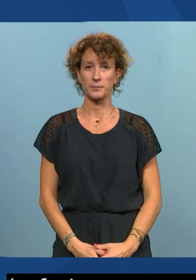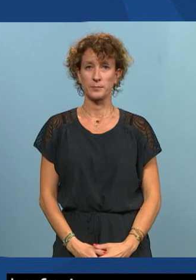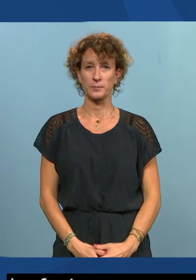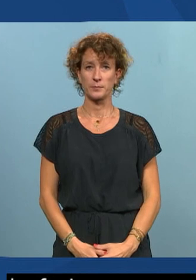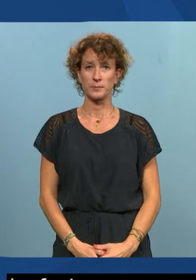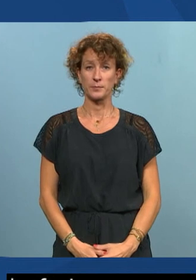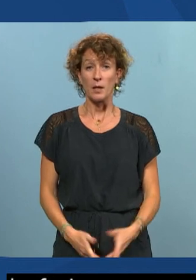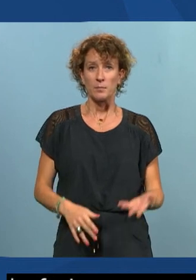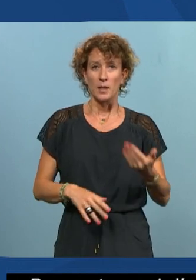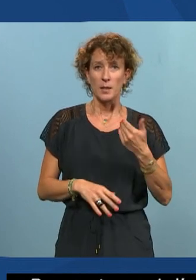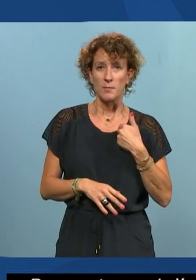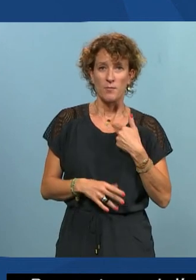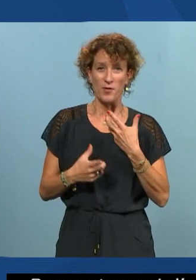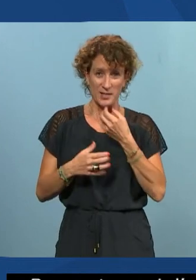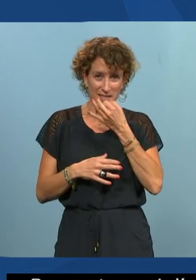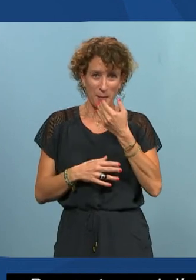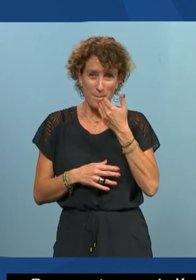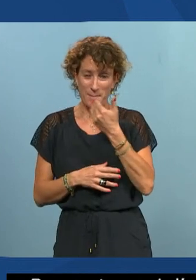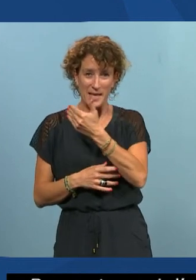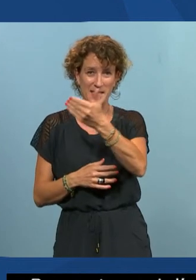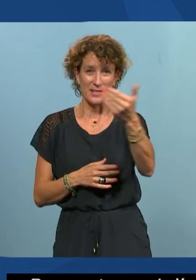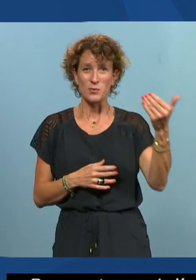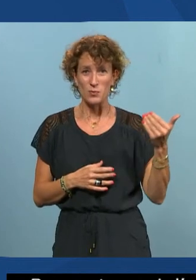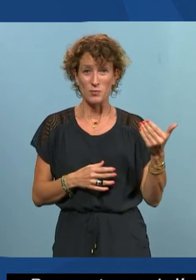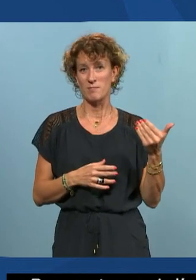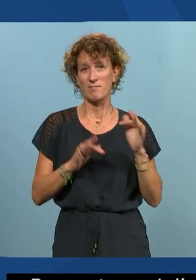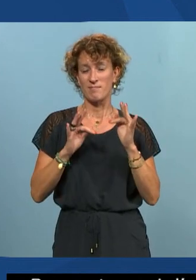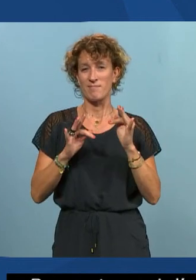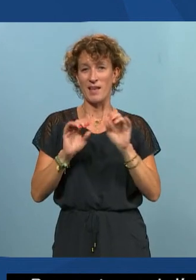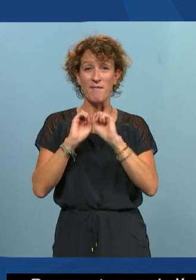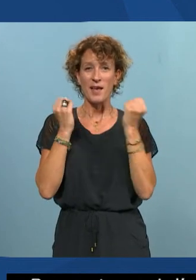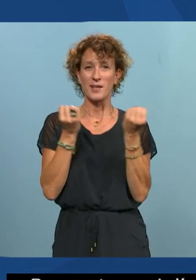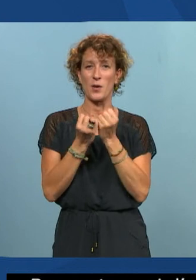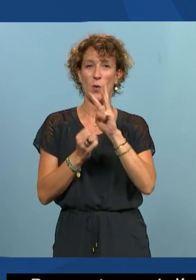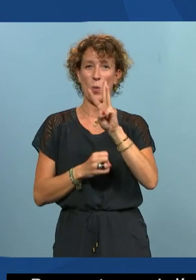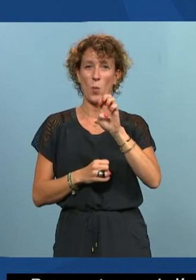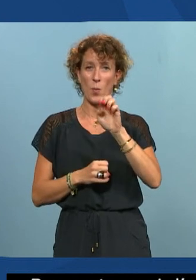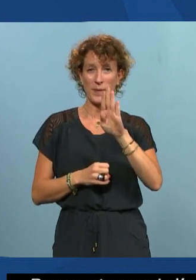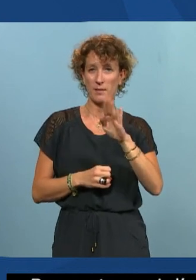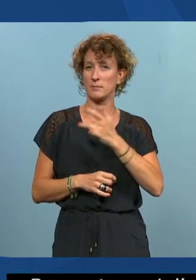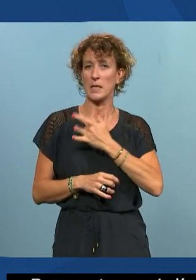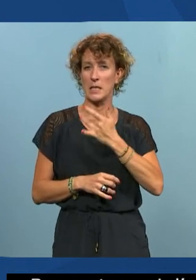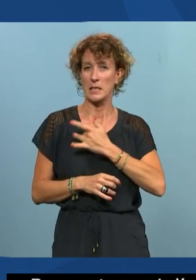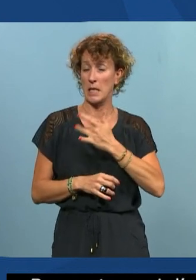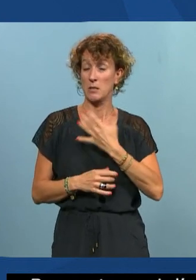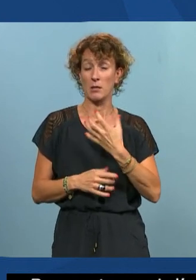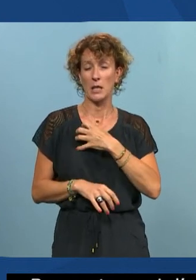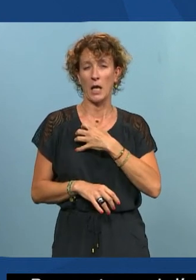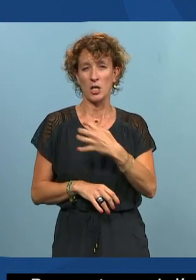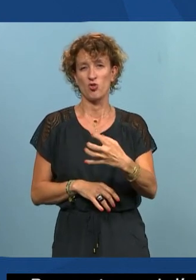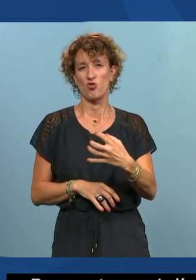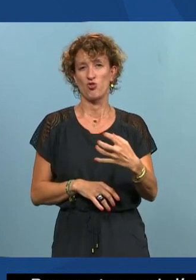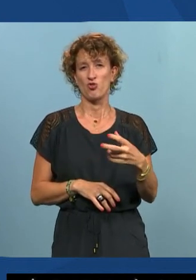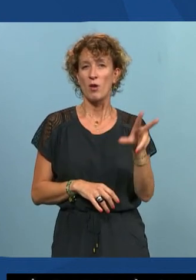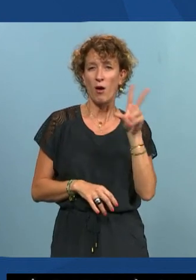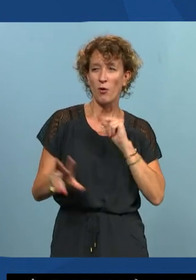moi je veux dire merci à vous pour ce webinaire super intéressant c'était enrichissant de t'entendre les